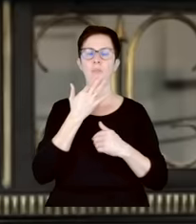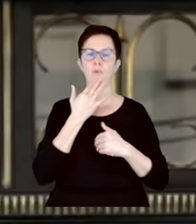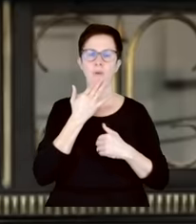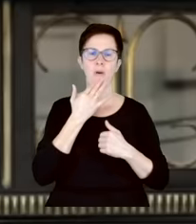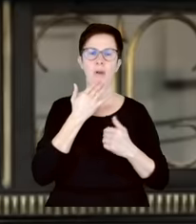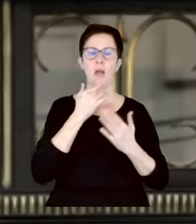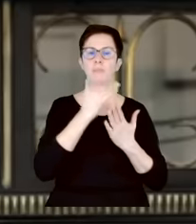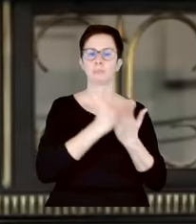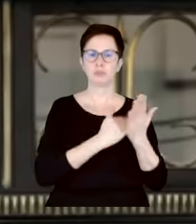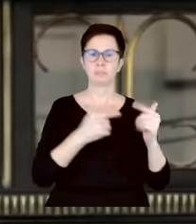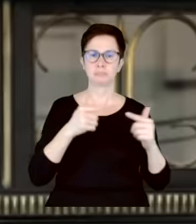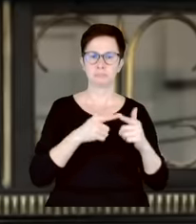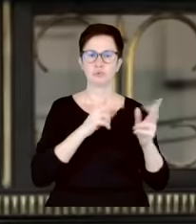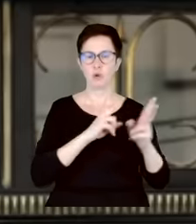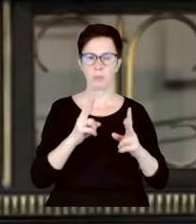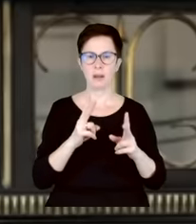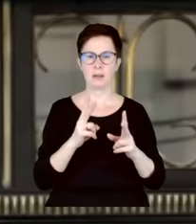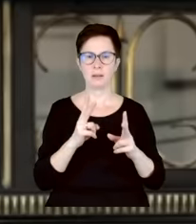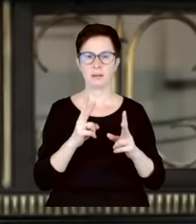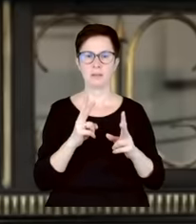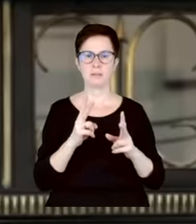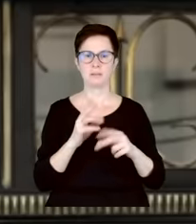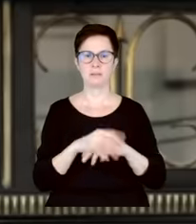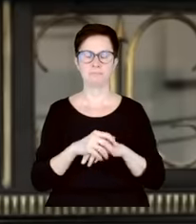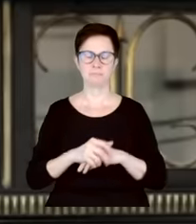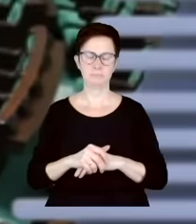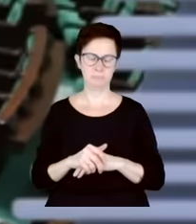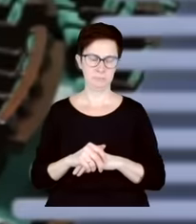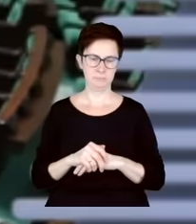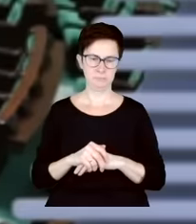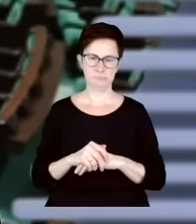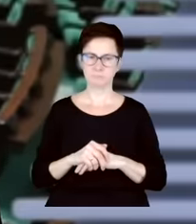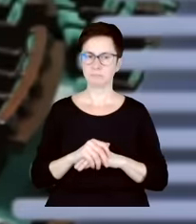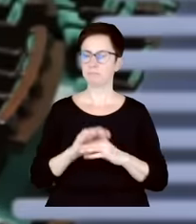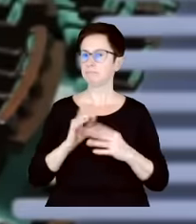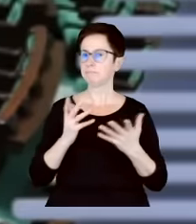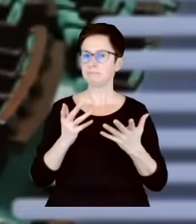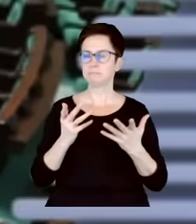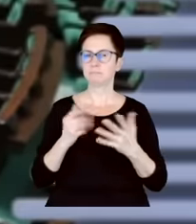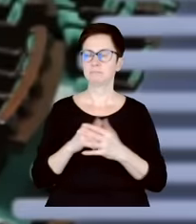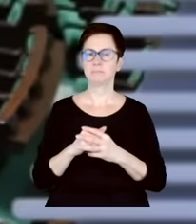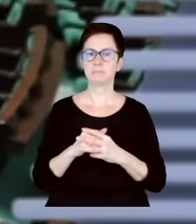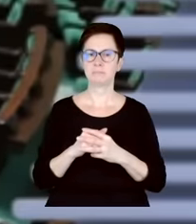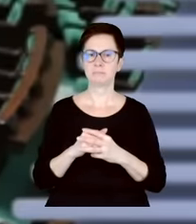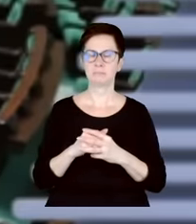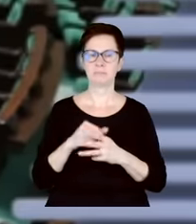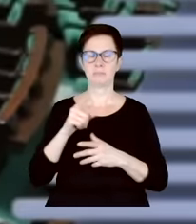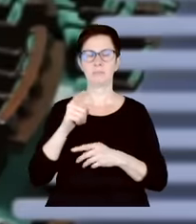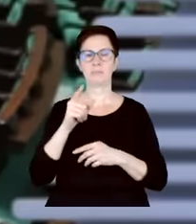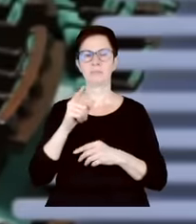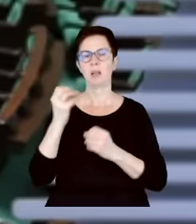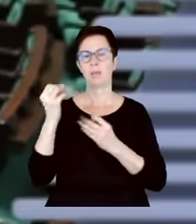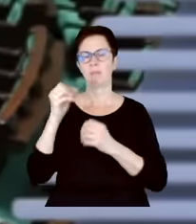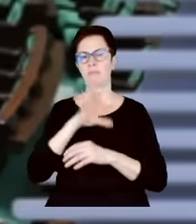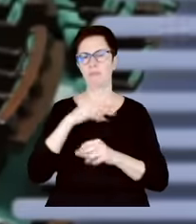przypadku normalnych, w przypadku Smoleńska w zasadzie to nie musiało być. pytam, bo jestem ciekawy, jest Pani prawnikiem z wieloletnim doświadczeniem, a ten argument